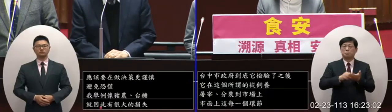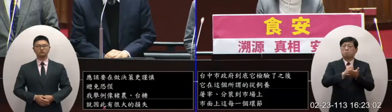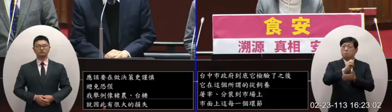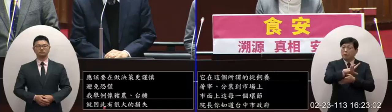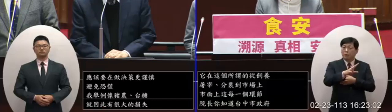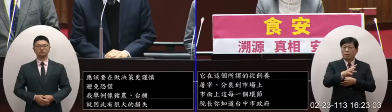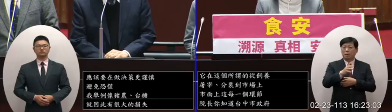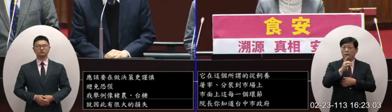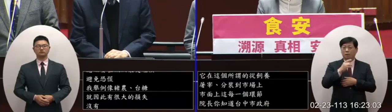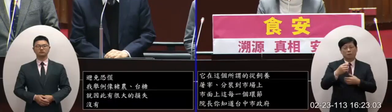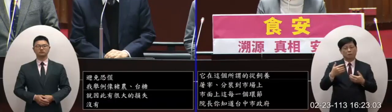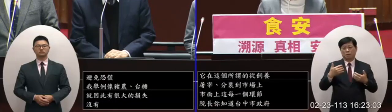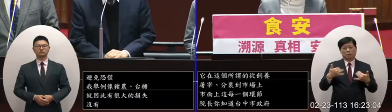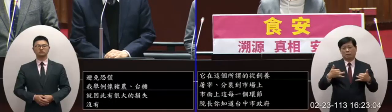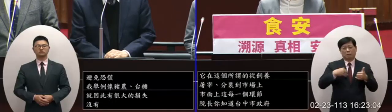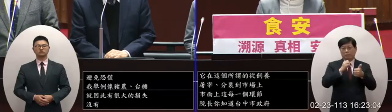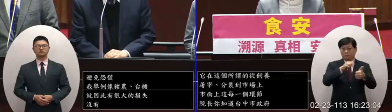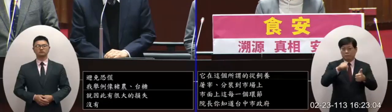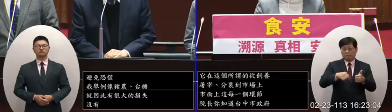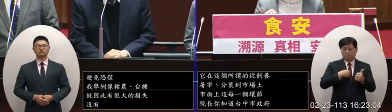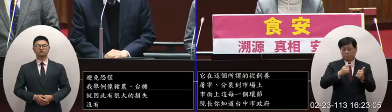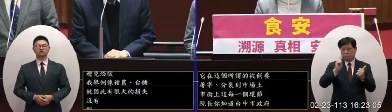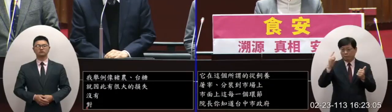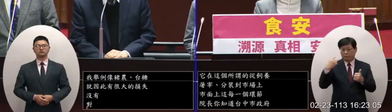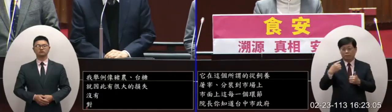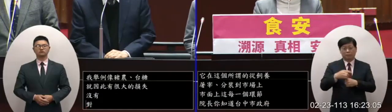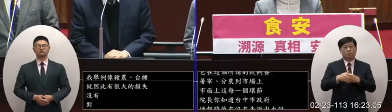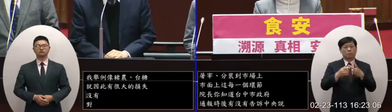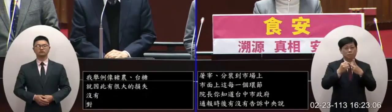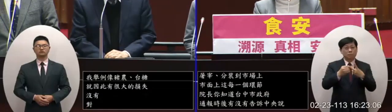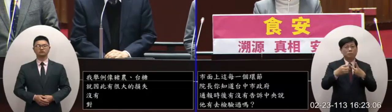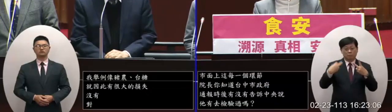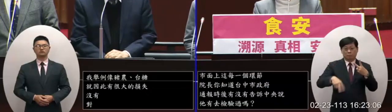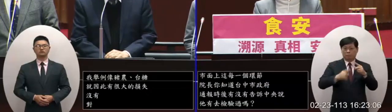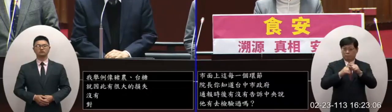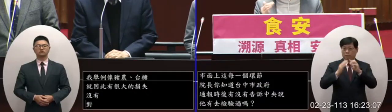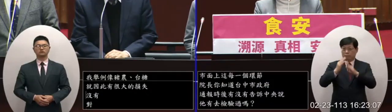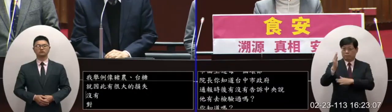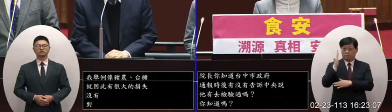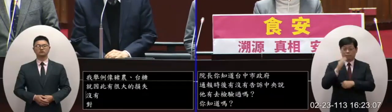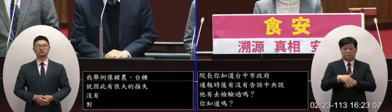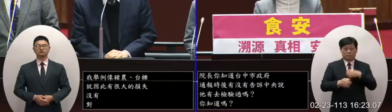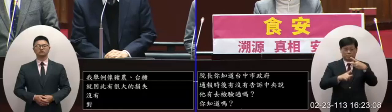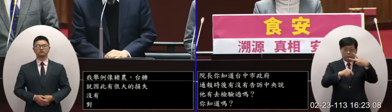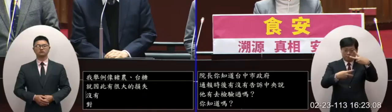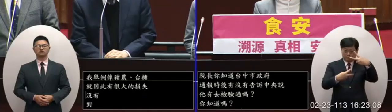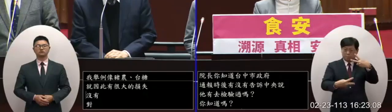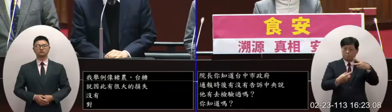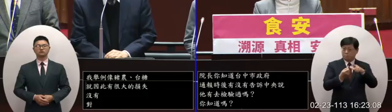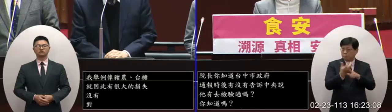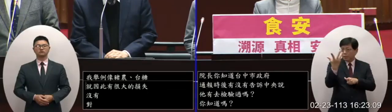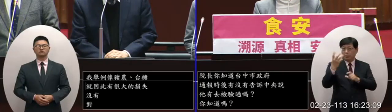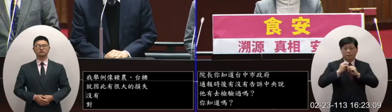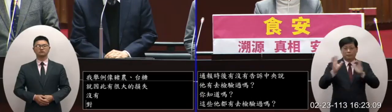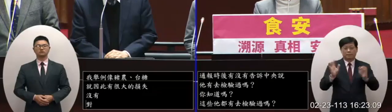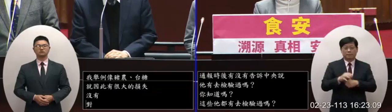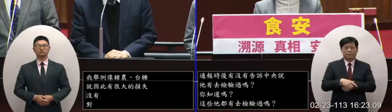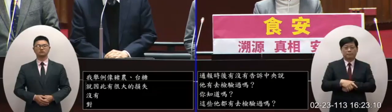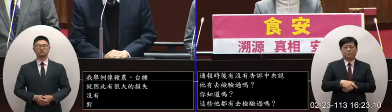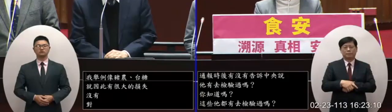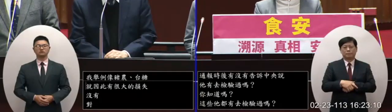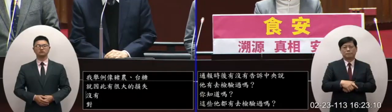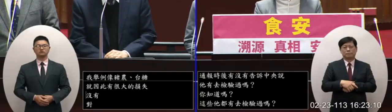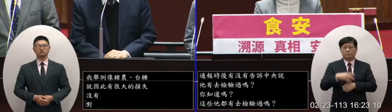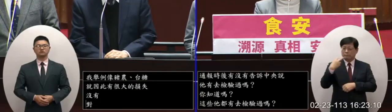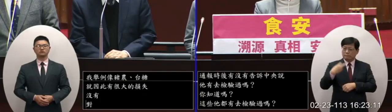中央的時候也沒有交代這整個過程而且台中市政府在2月2號公佈的時候也